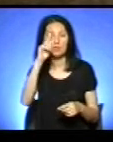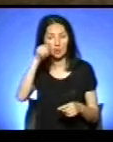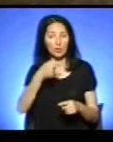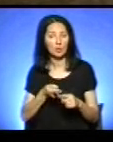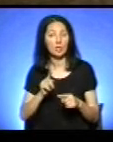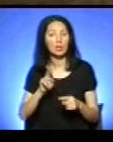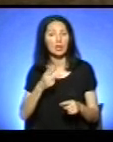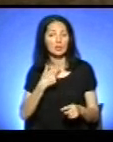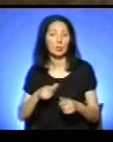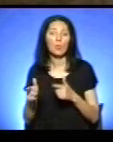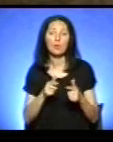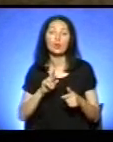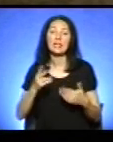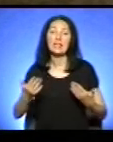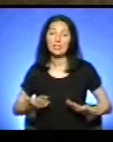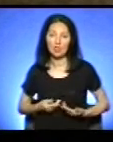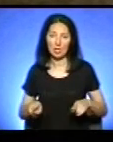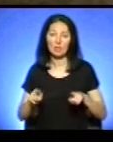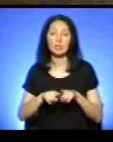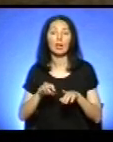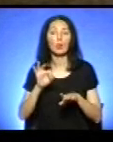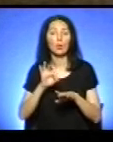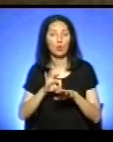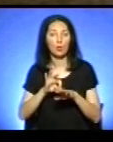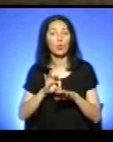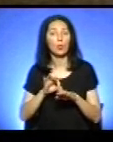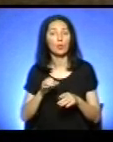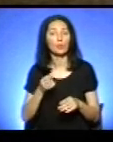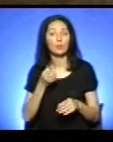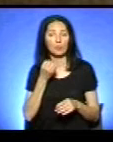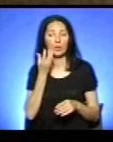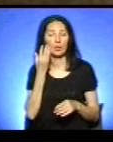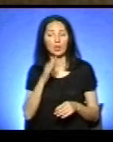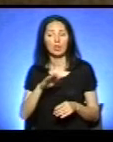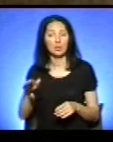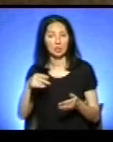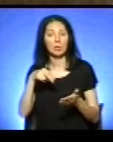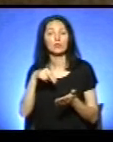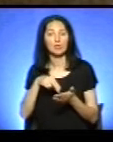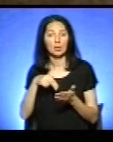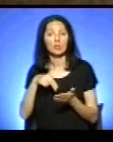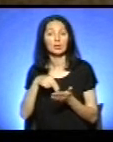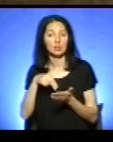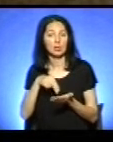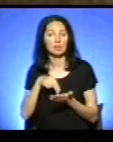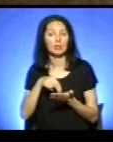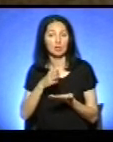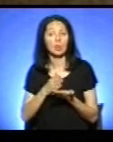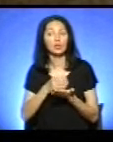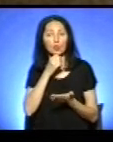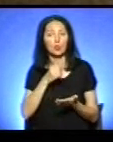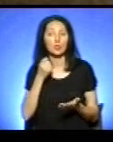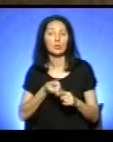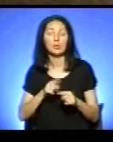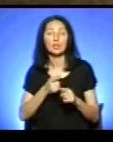вони знають, як жити з таким діагнозом. І коли вони виходять в доросле життя, це дуже великі ризики для них